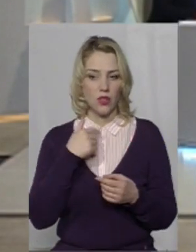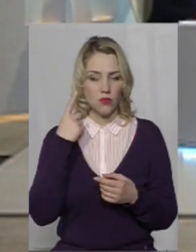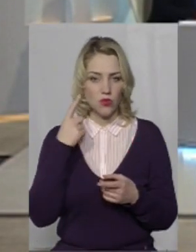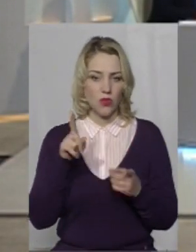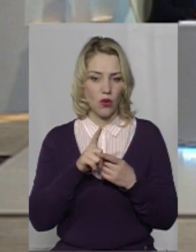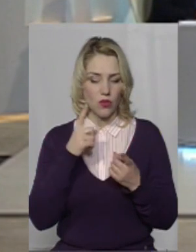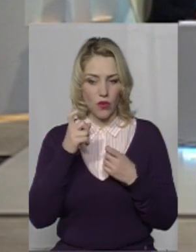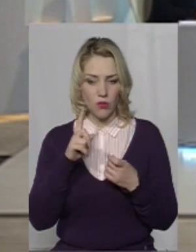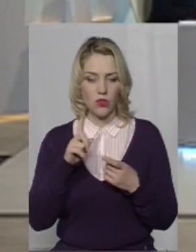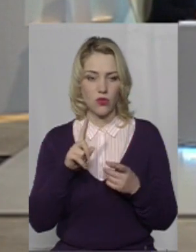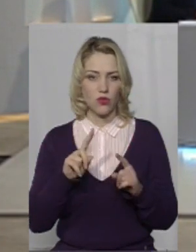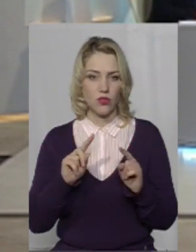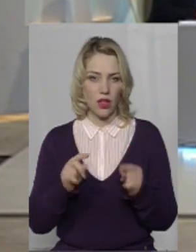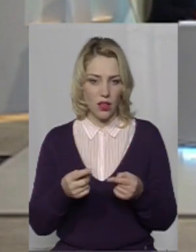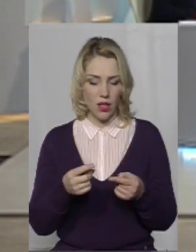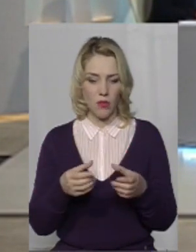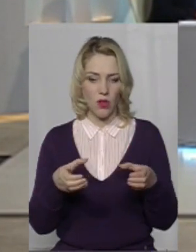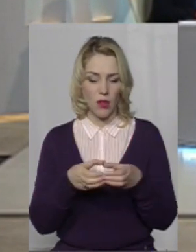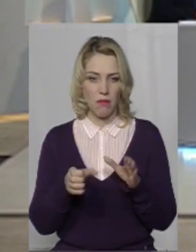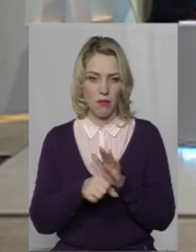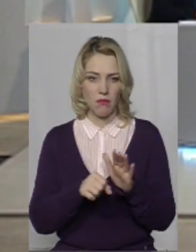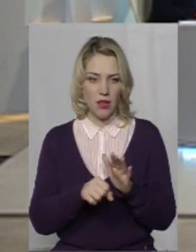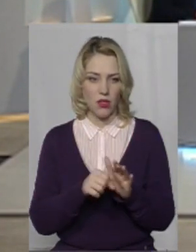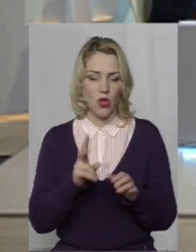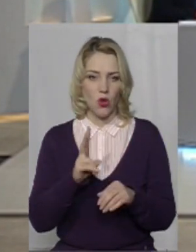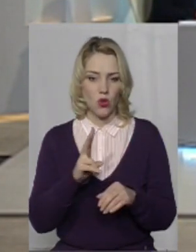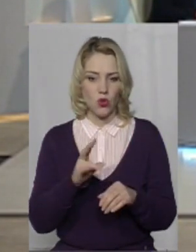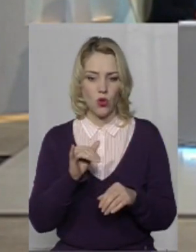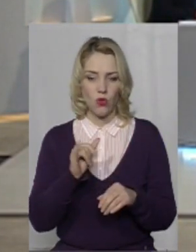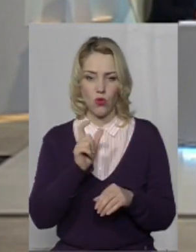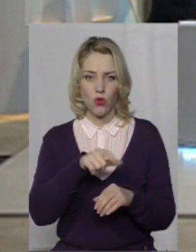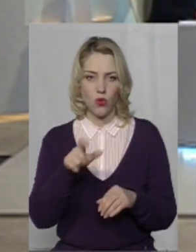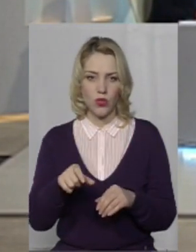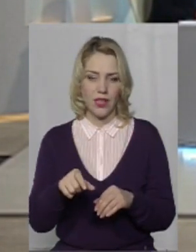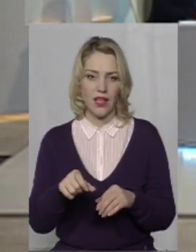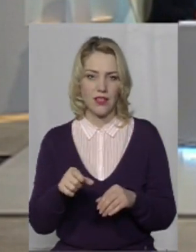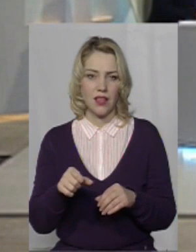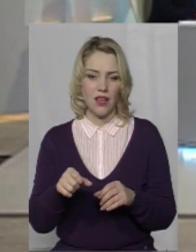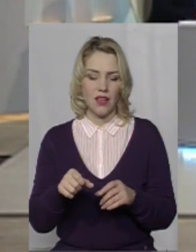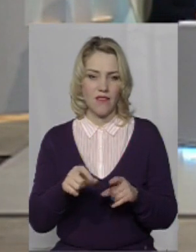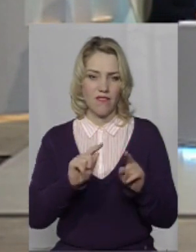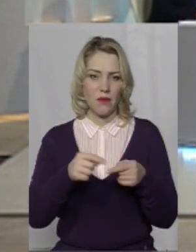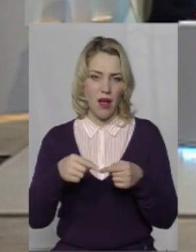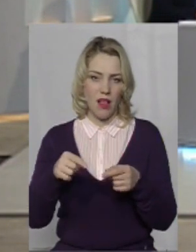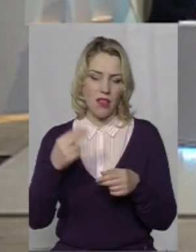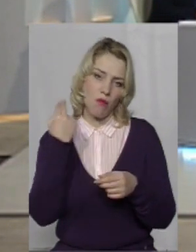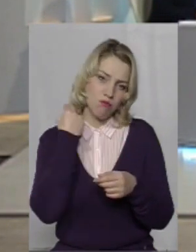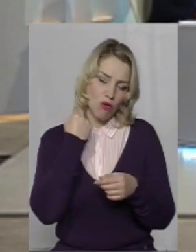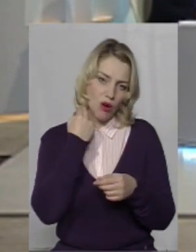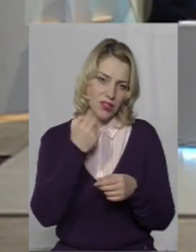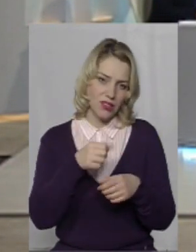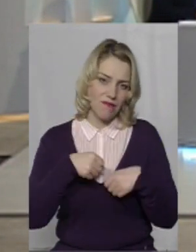чи бригаду, які вибивали місцеві борги. І от як на цей світень це у Хмельницькому,